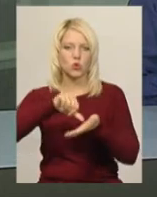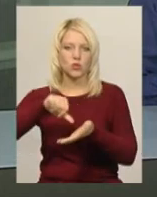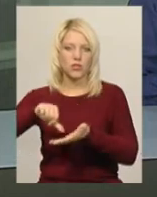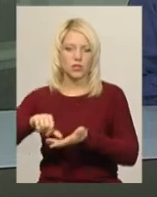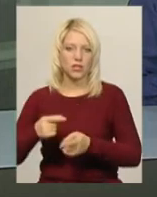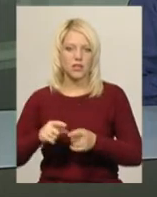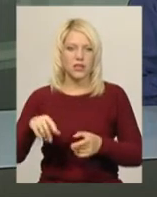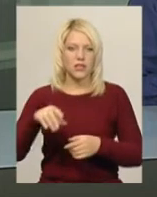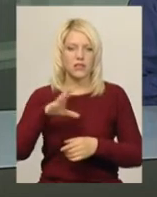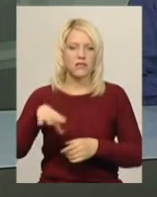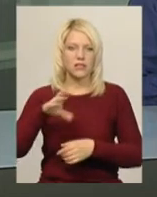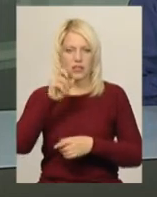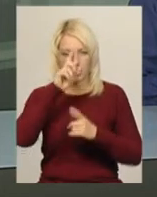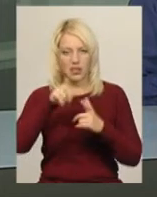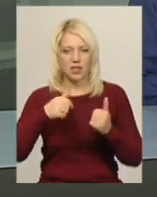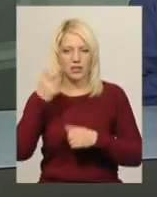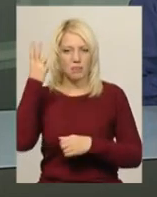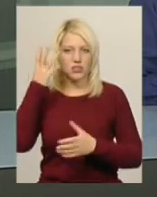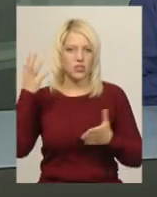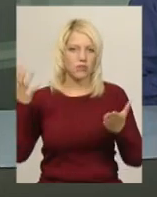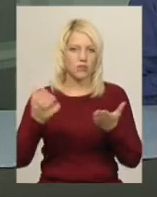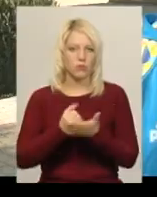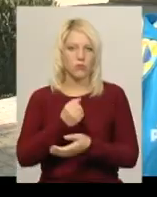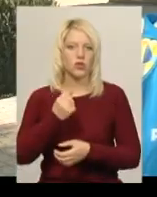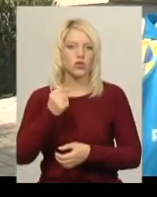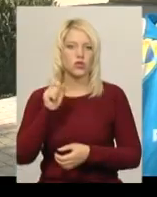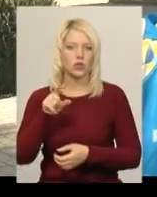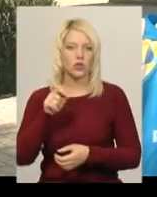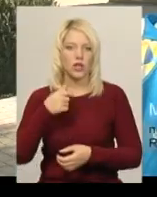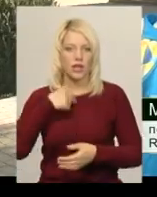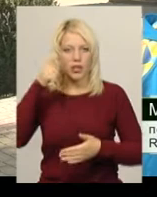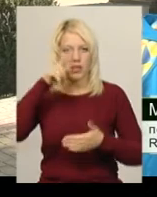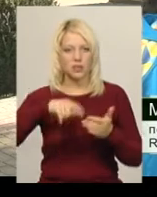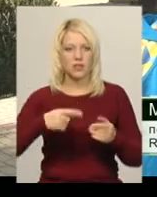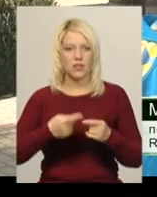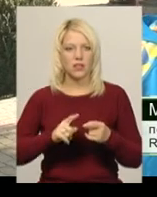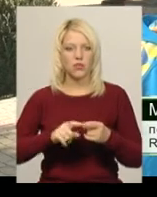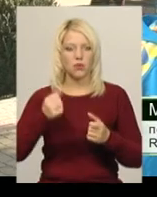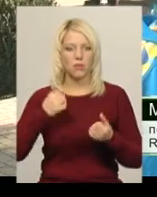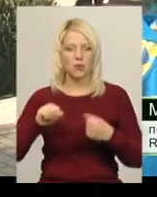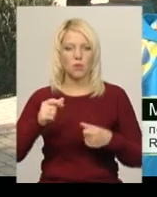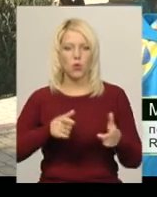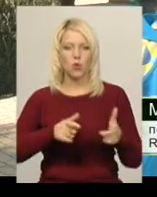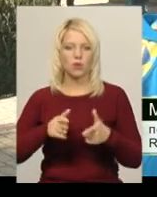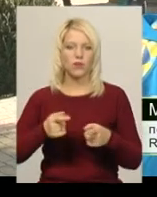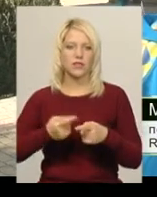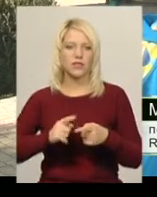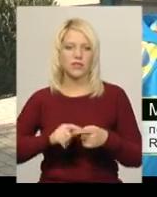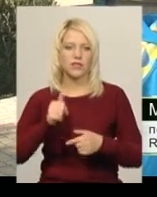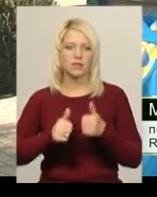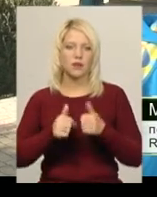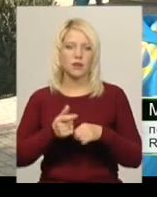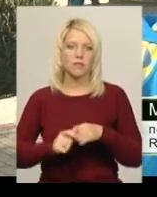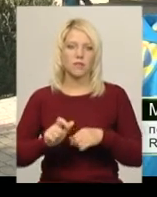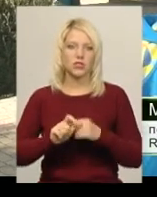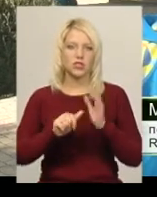Хмельничанин Микита Вільчук виборов золото. «Я надіявся дуже на цю перемогу. Готувався до цих змагань більше